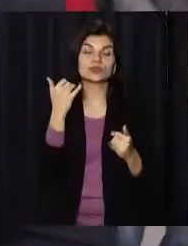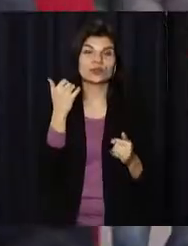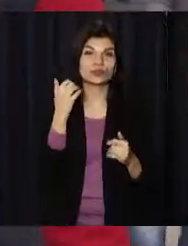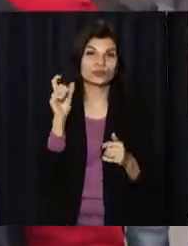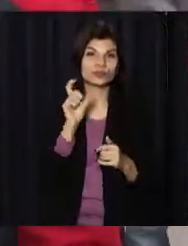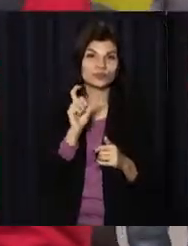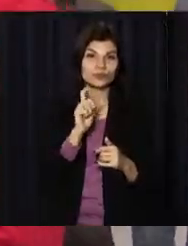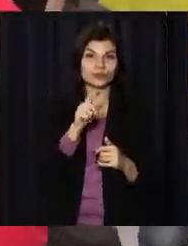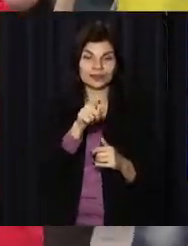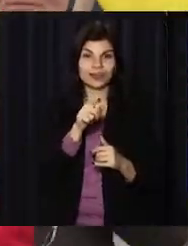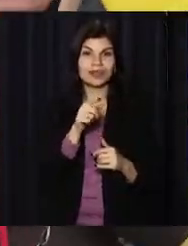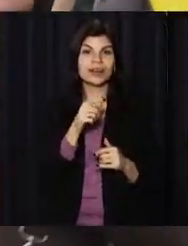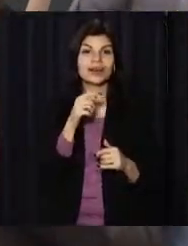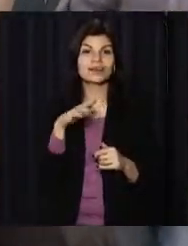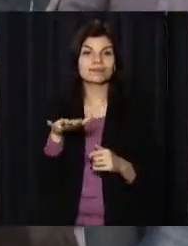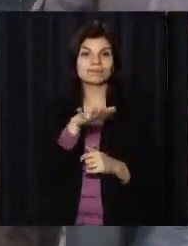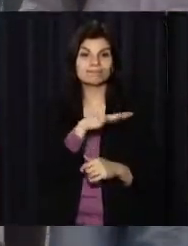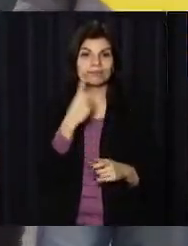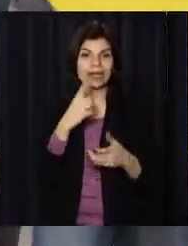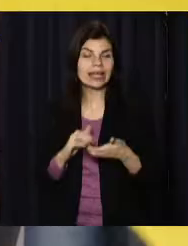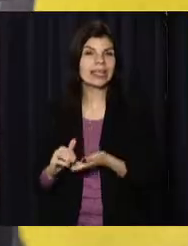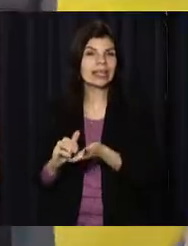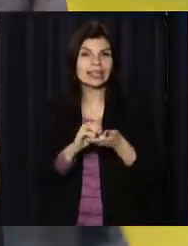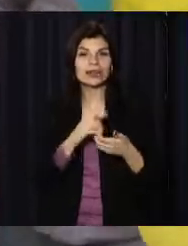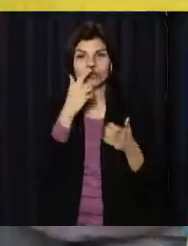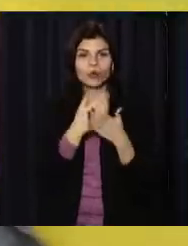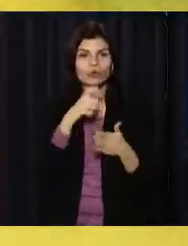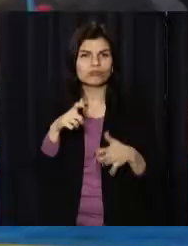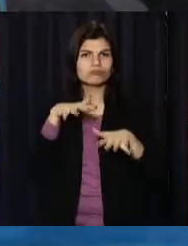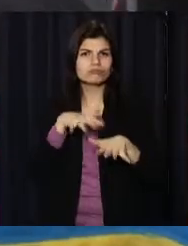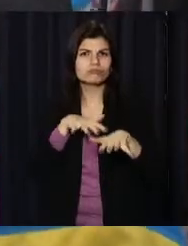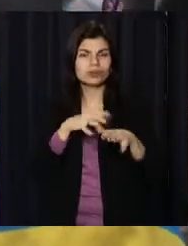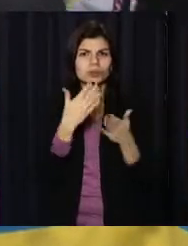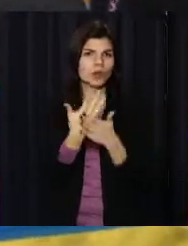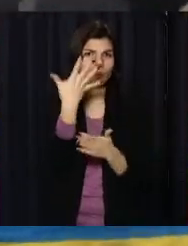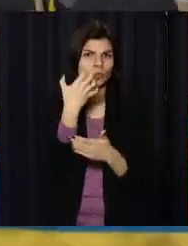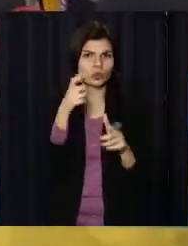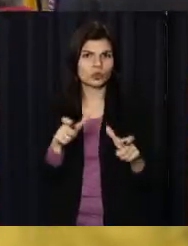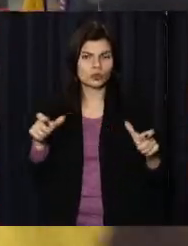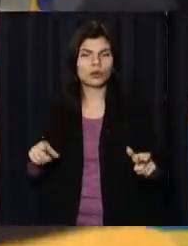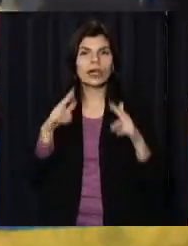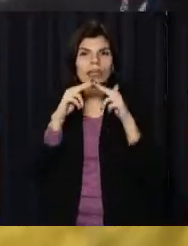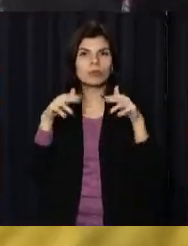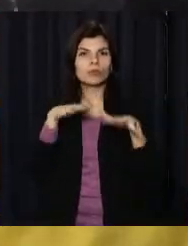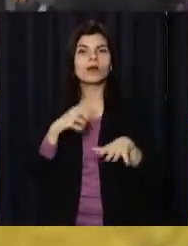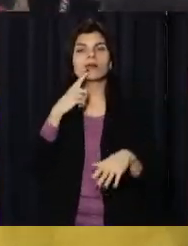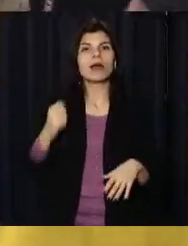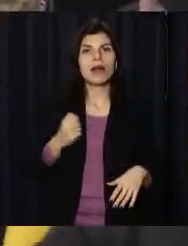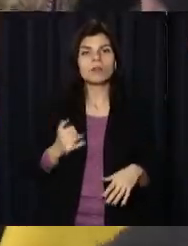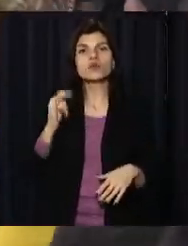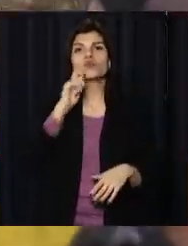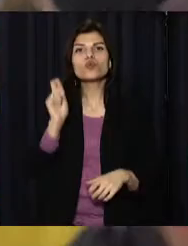прапори, патріотичні гасла та атмосфера єднання. Понад пів тисячі людей крокують Дніпром, щоб підтримати армію та